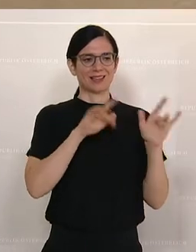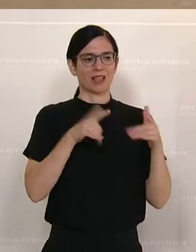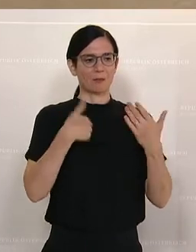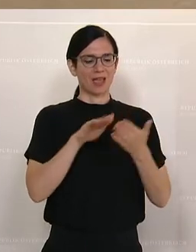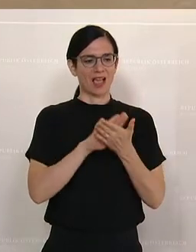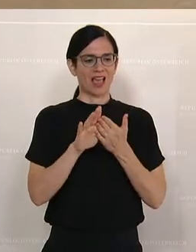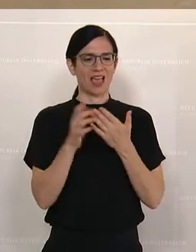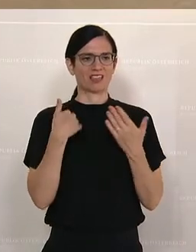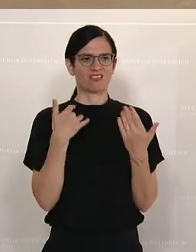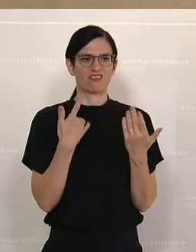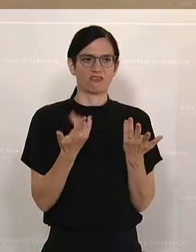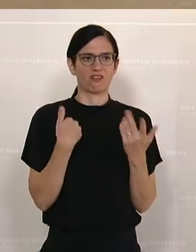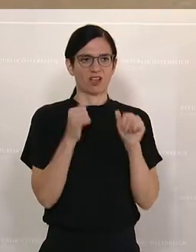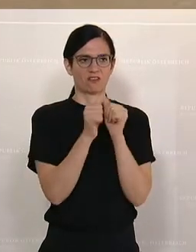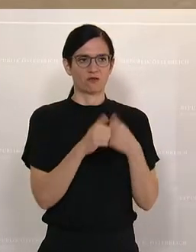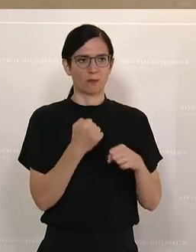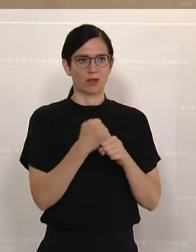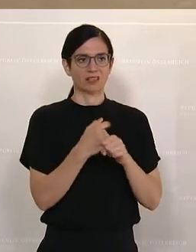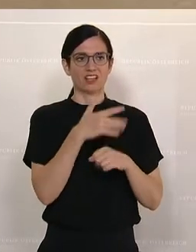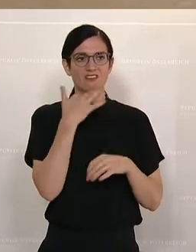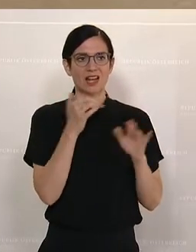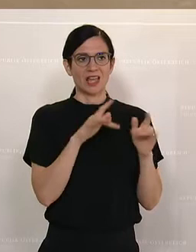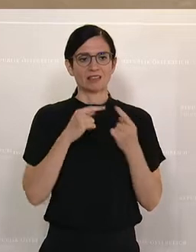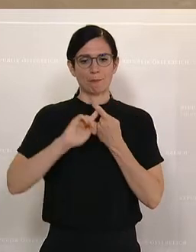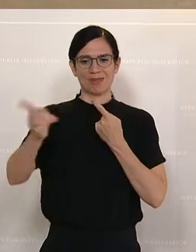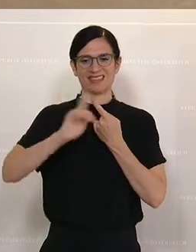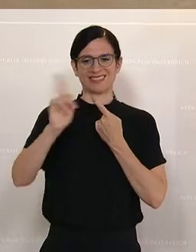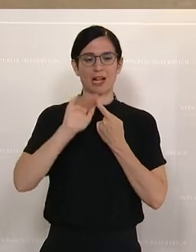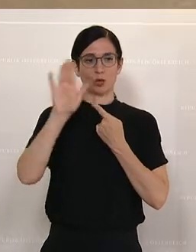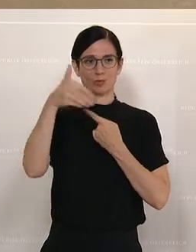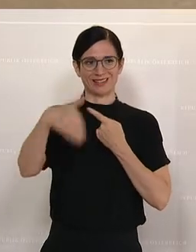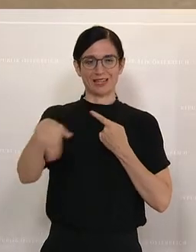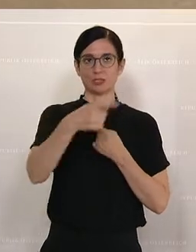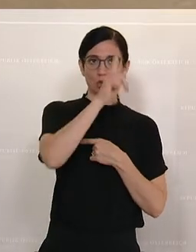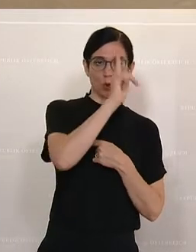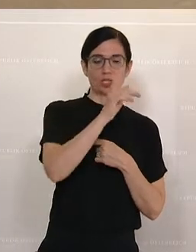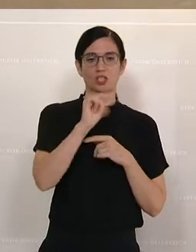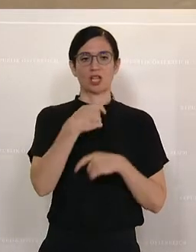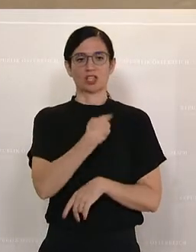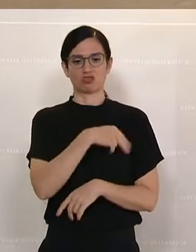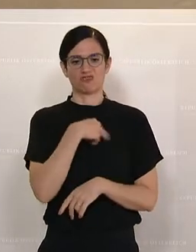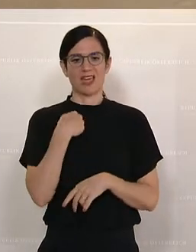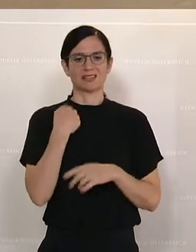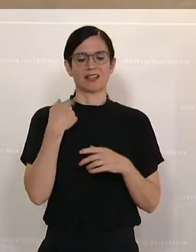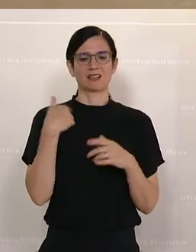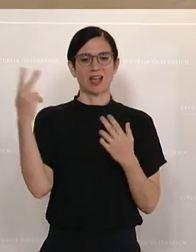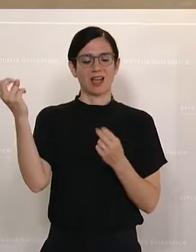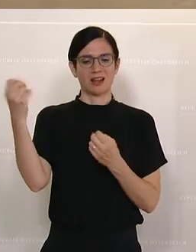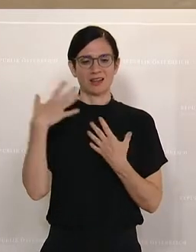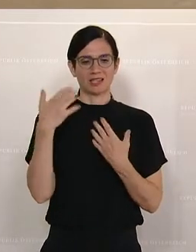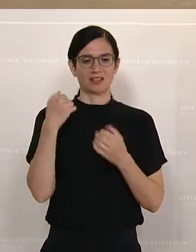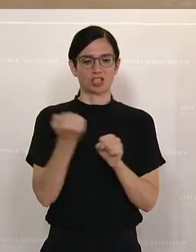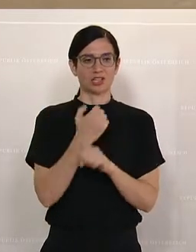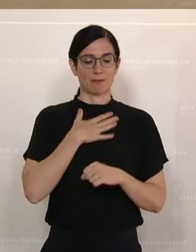Österreicherinnen und Österreicher arbeiten über der Grenze, pendeln täglich nach Deutschland, in die Schweiz, nach Lichtenstein. Allein in meinem